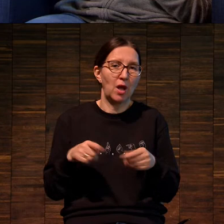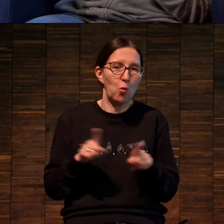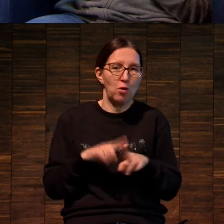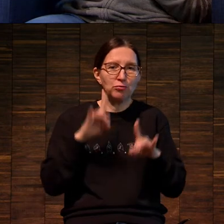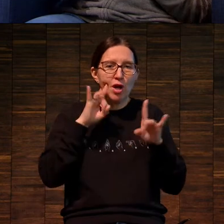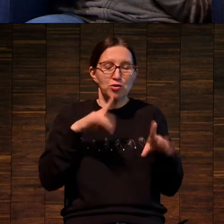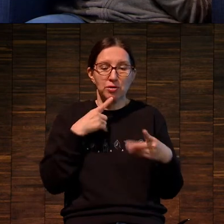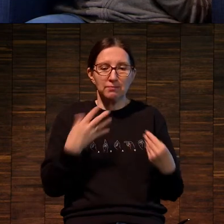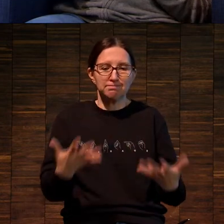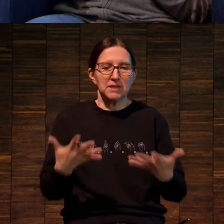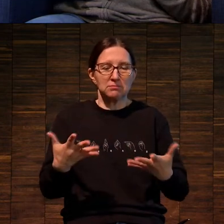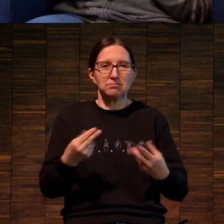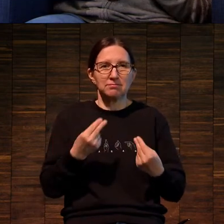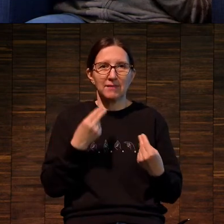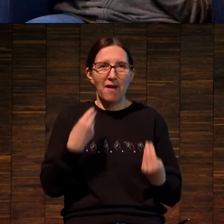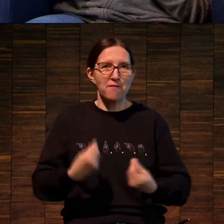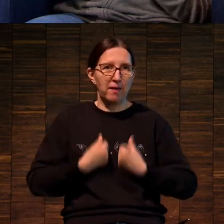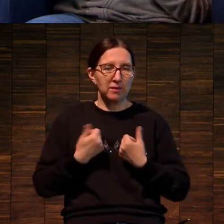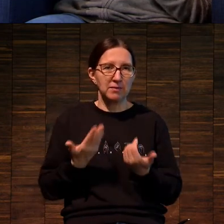неожиданный эффект